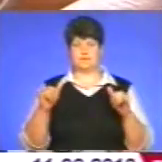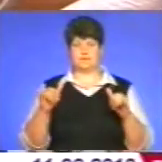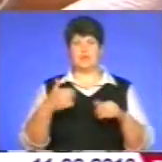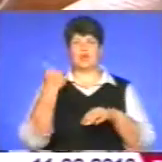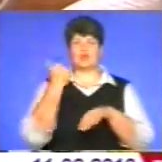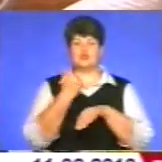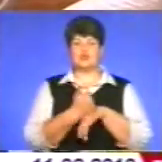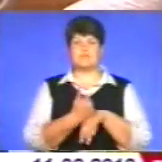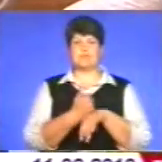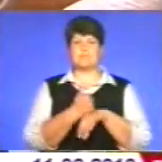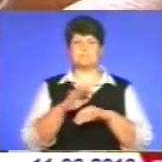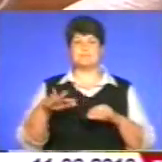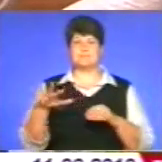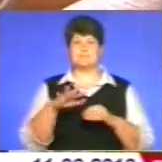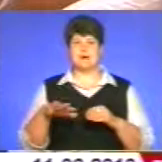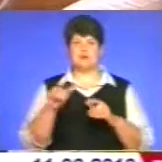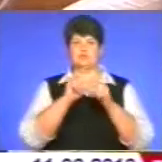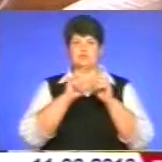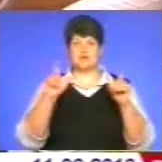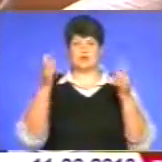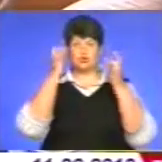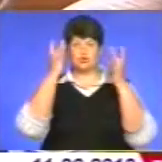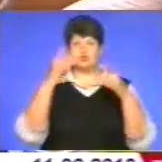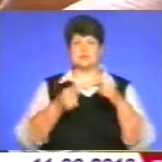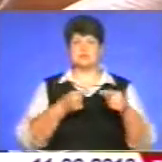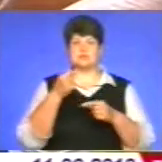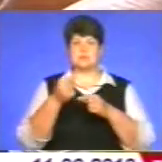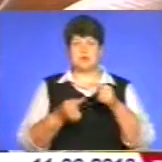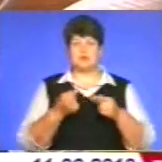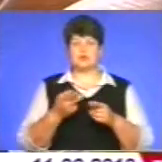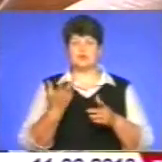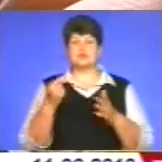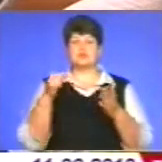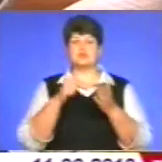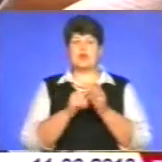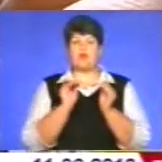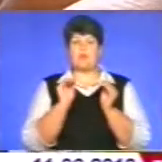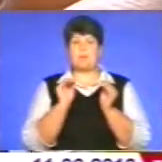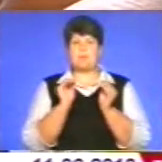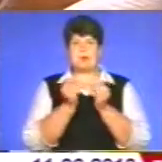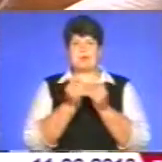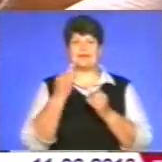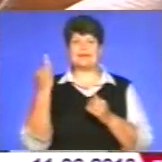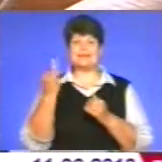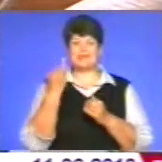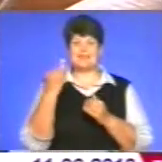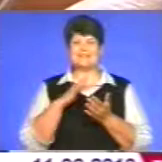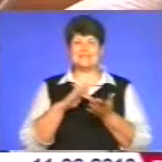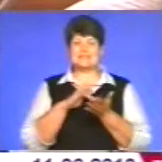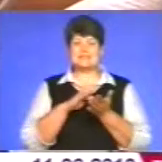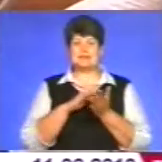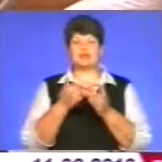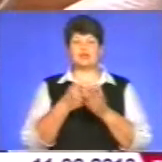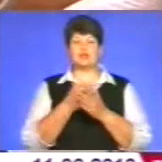об'єктів культурної спадщини, вона зосереджена в малих історичних центрах, до яких